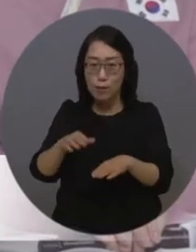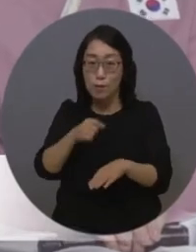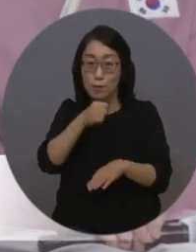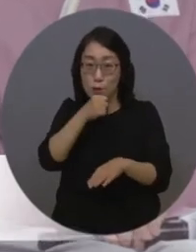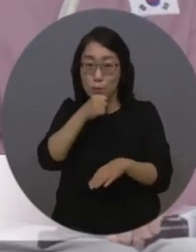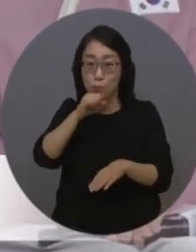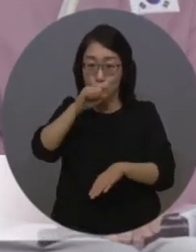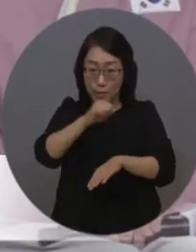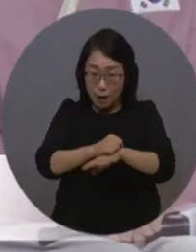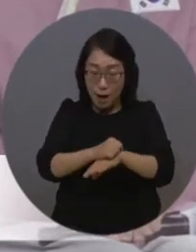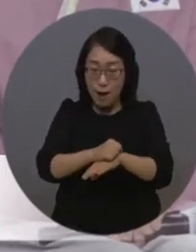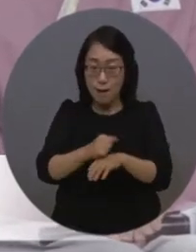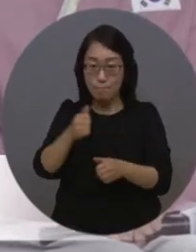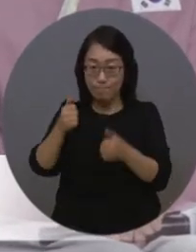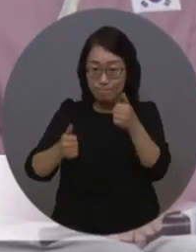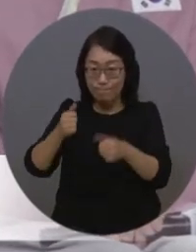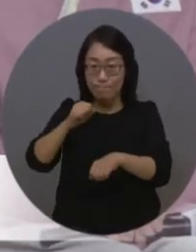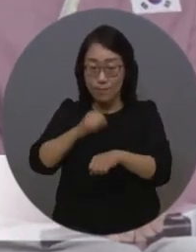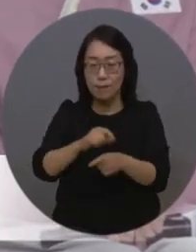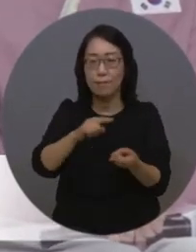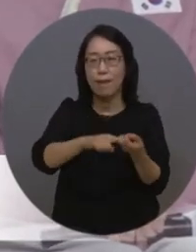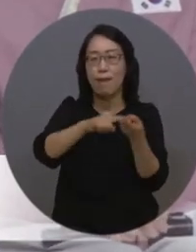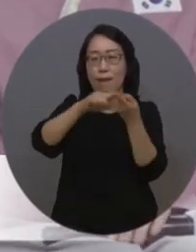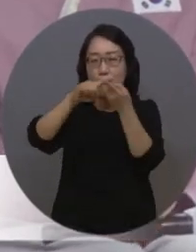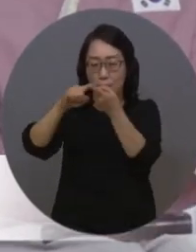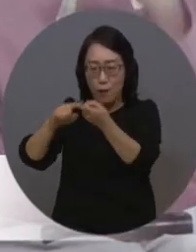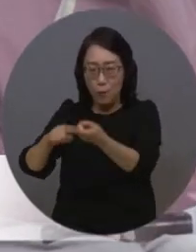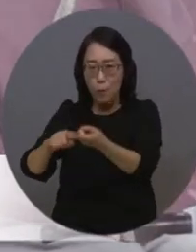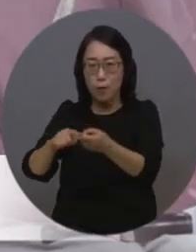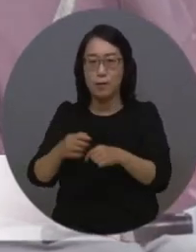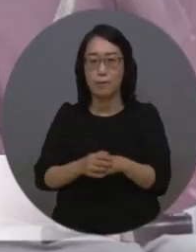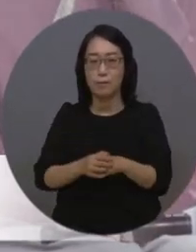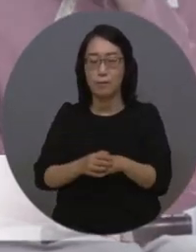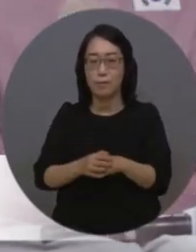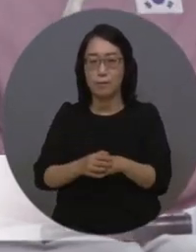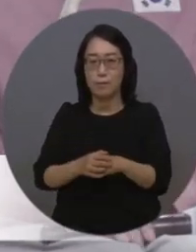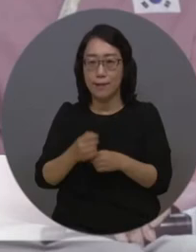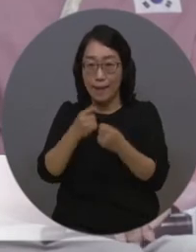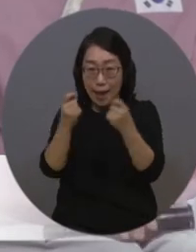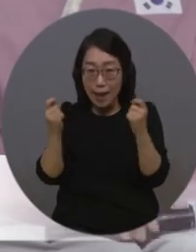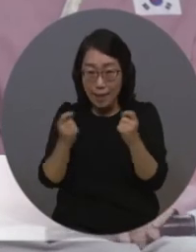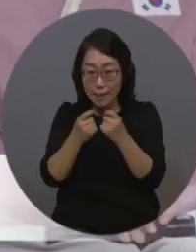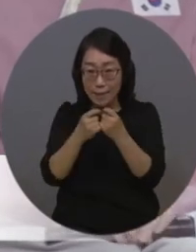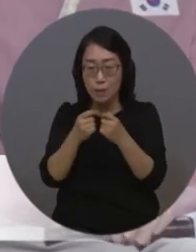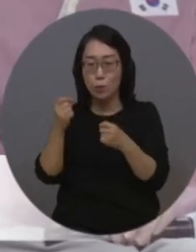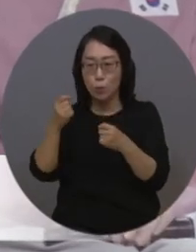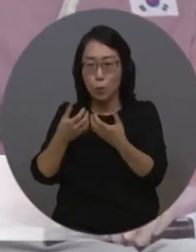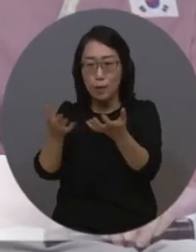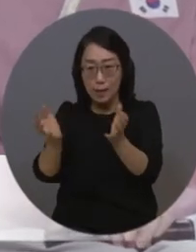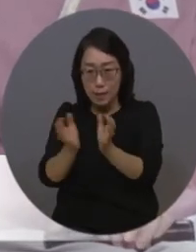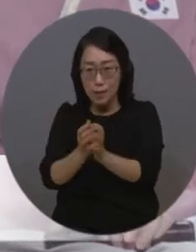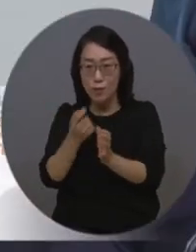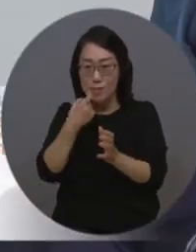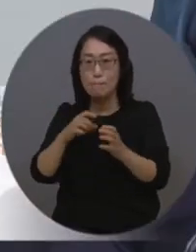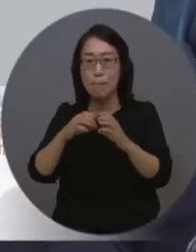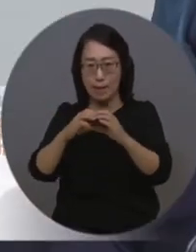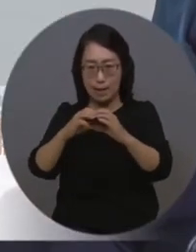저희도 그대로 가지고 꼭 개인전 금메달 따고 한채연도 금메달 따겠습니다.